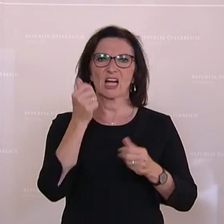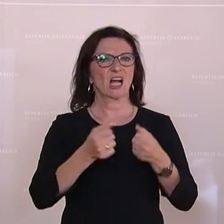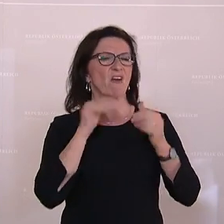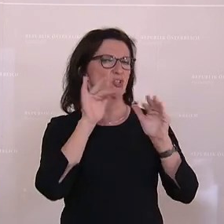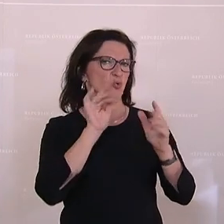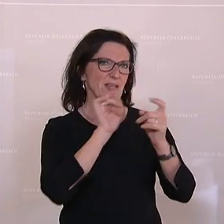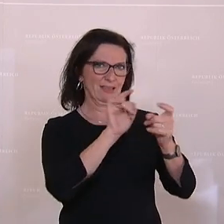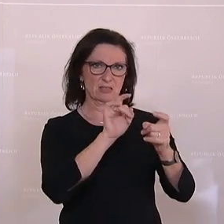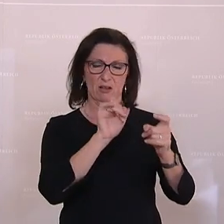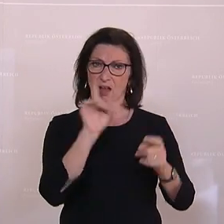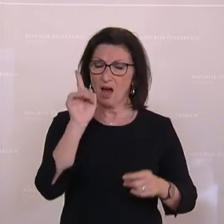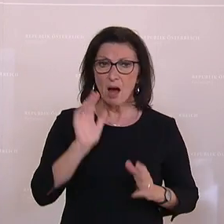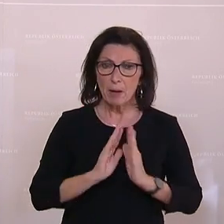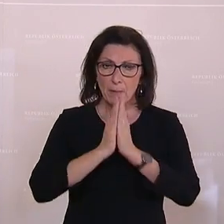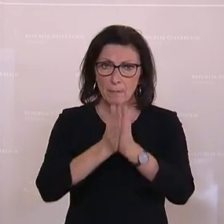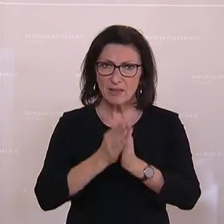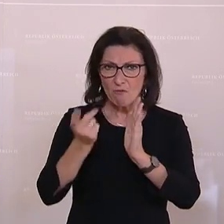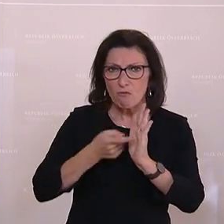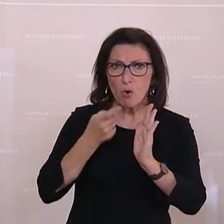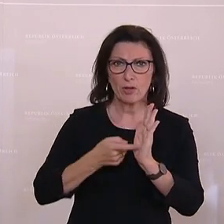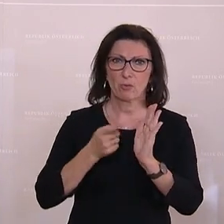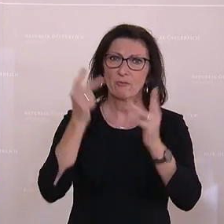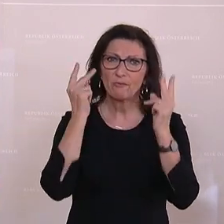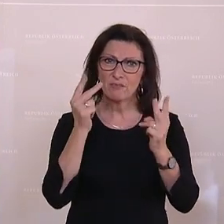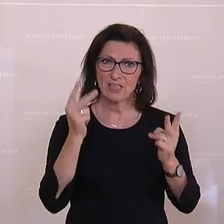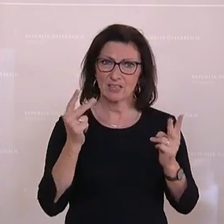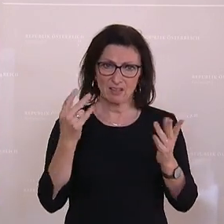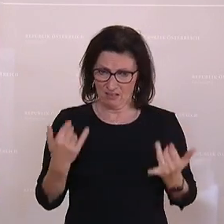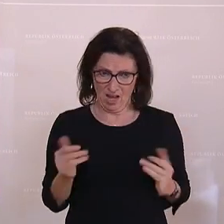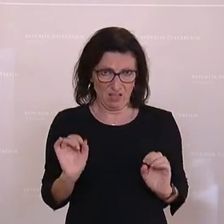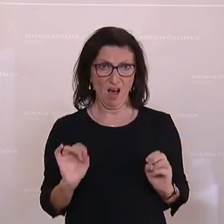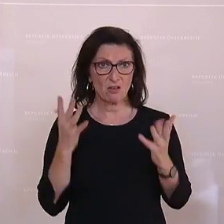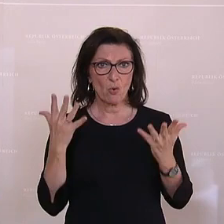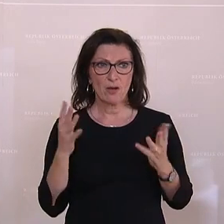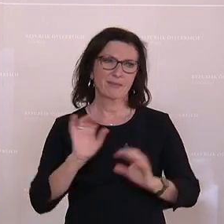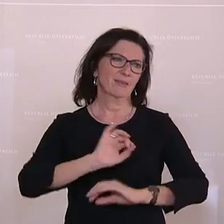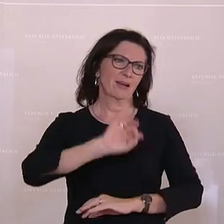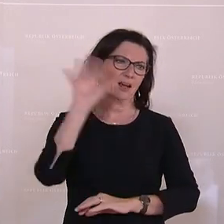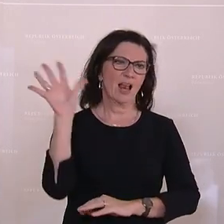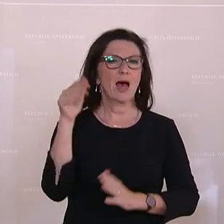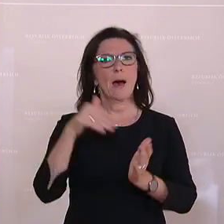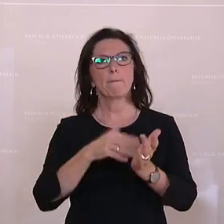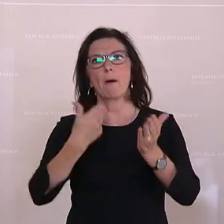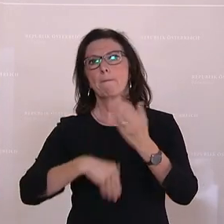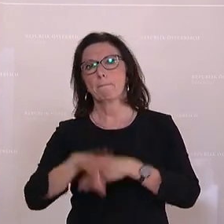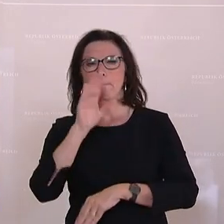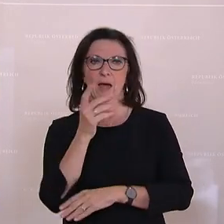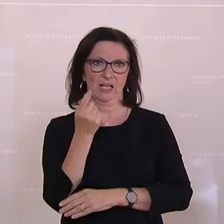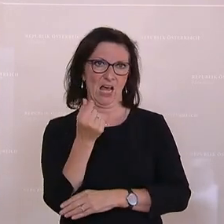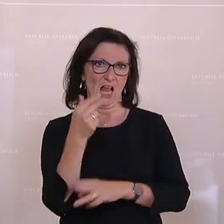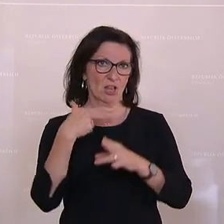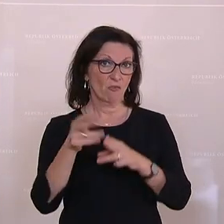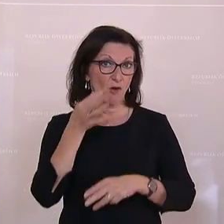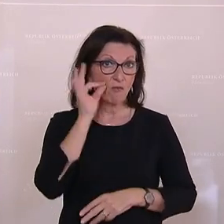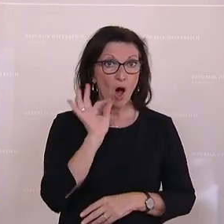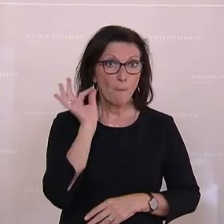sind die Forderungen der Petition wichtig und aktuell. Klar braucht es mehr Mittel für Frauen und